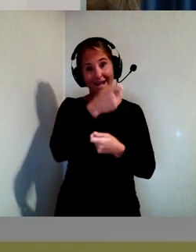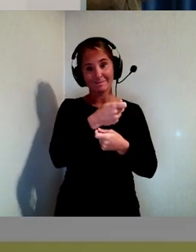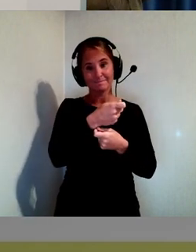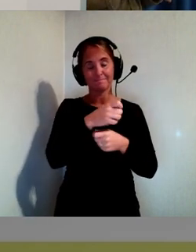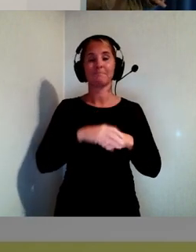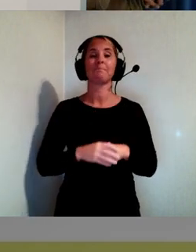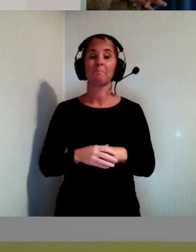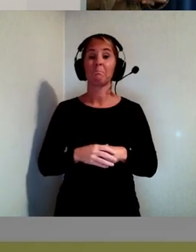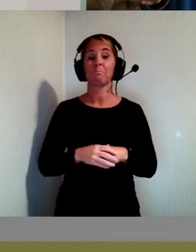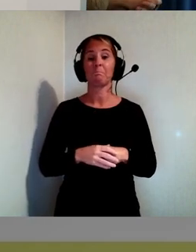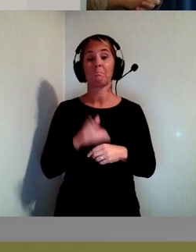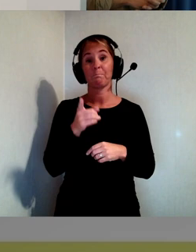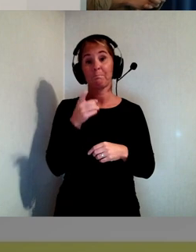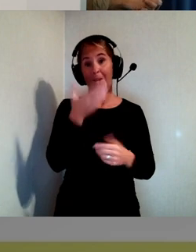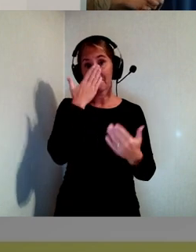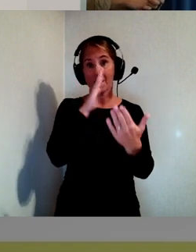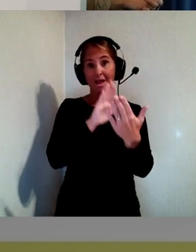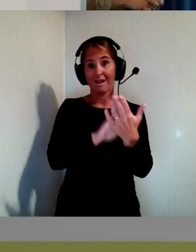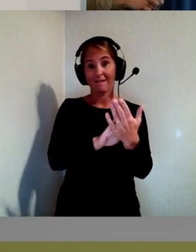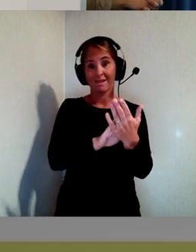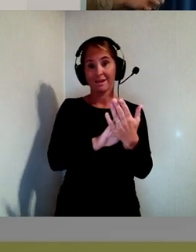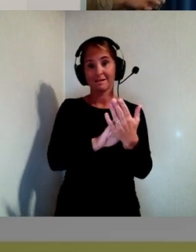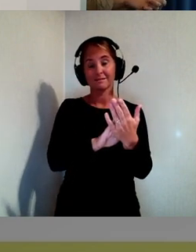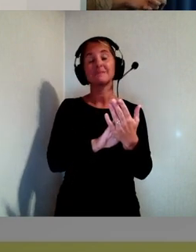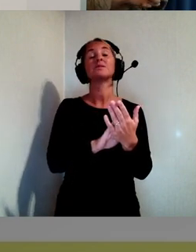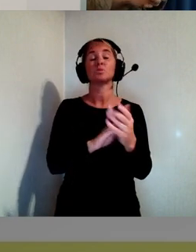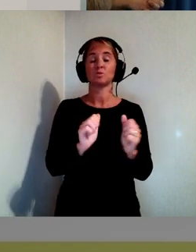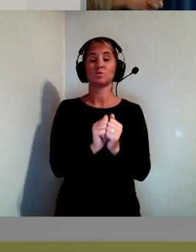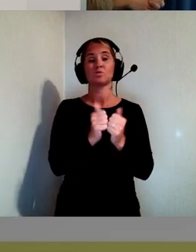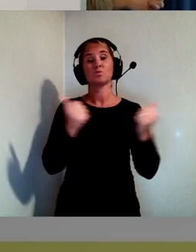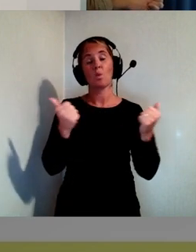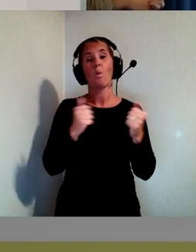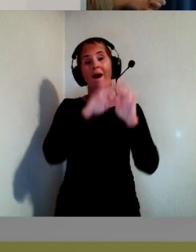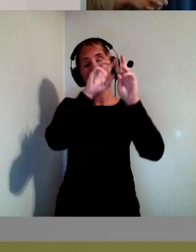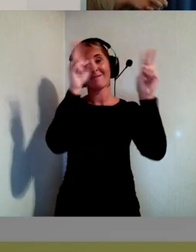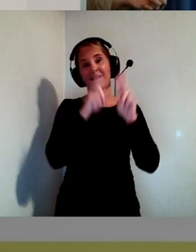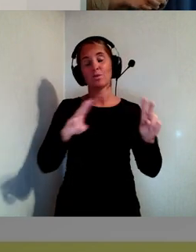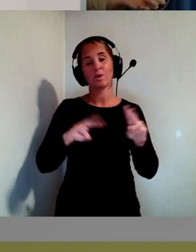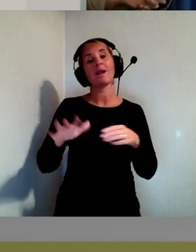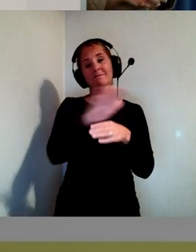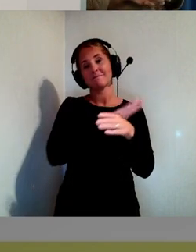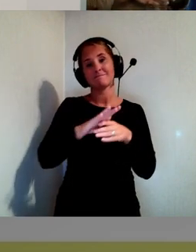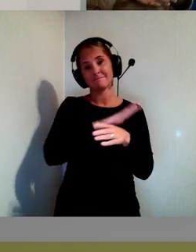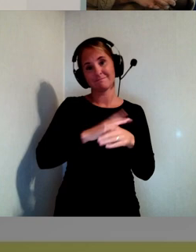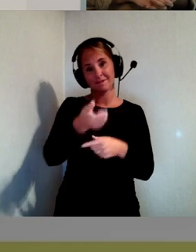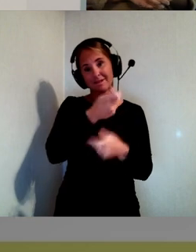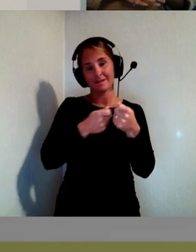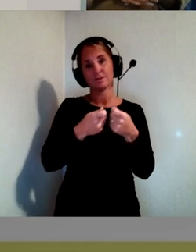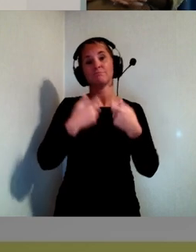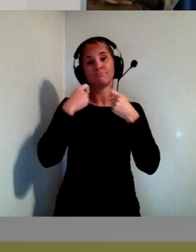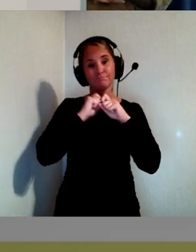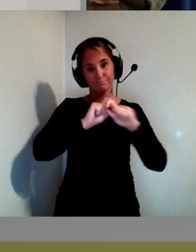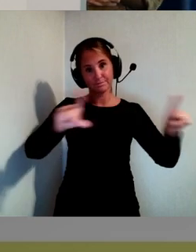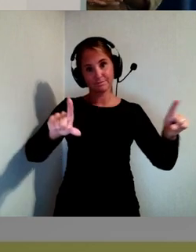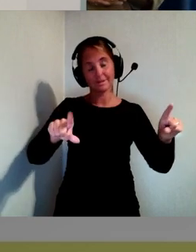Och det här exemplet är ifrån en stor internationell marknadsplats som lanserades i Sverige 2020